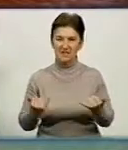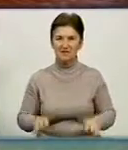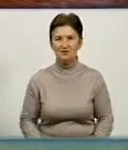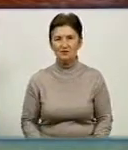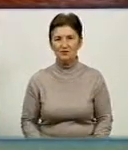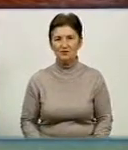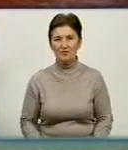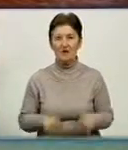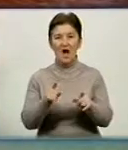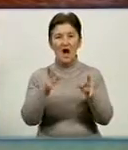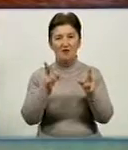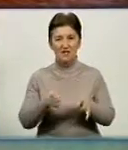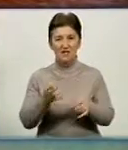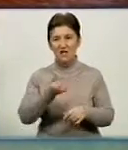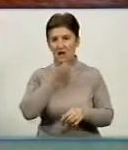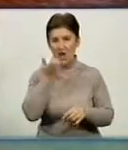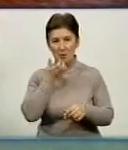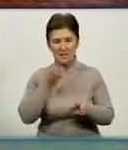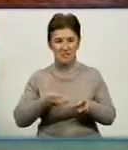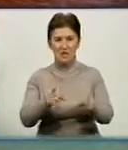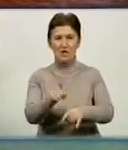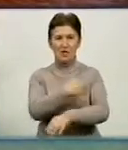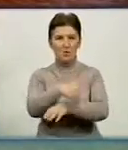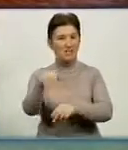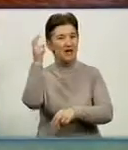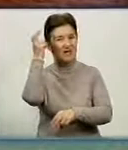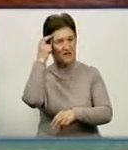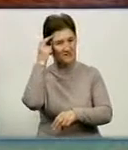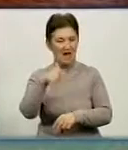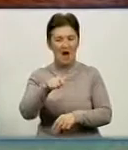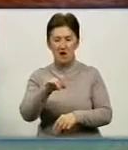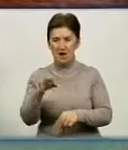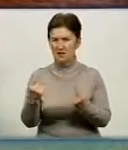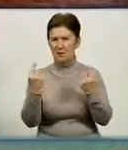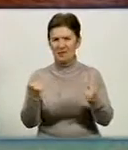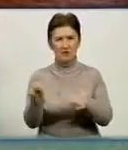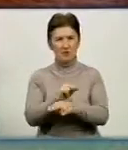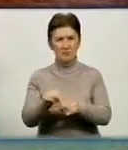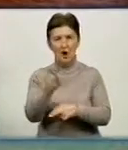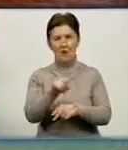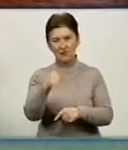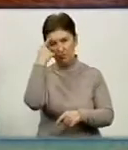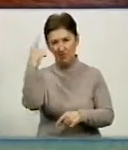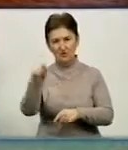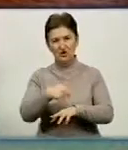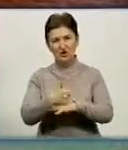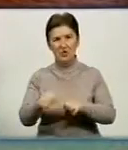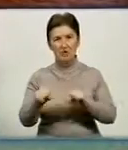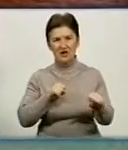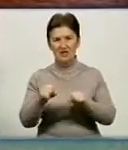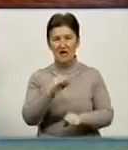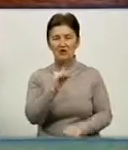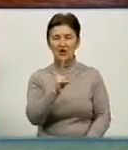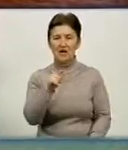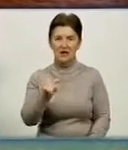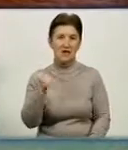Аварійні тепломережі на вулицях Київській та Гагаріна цього року капітально відремонтують. Про це повідомив начальник головного управління ЖКГ